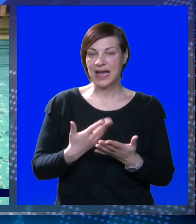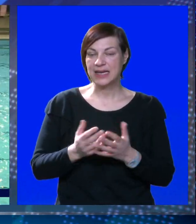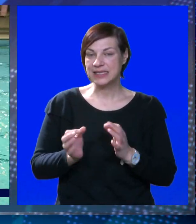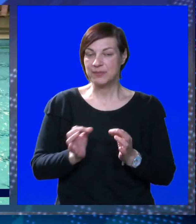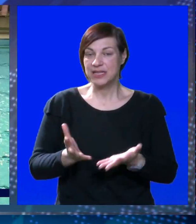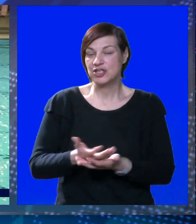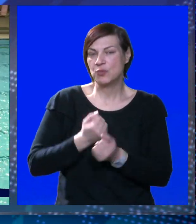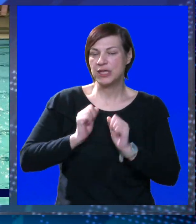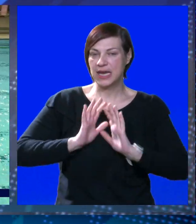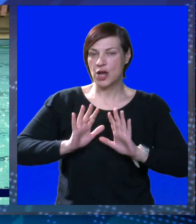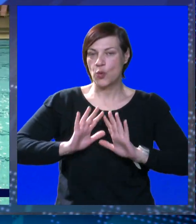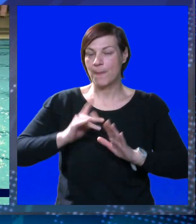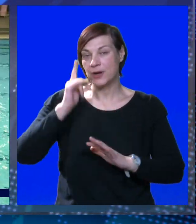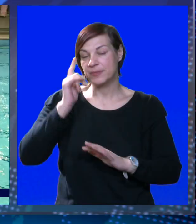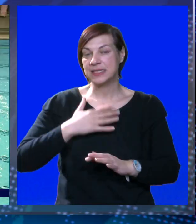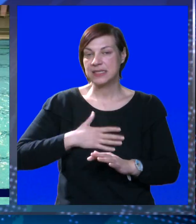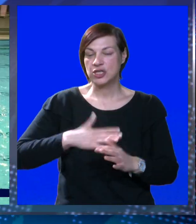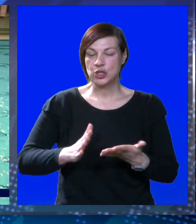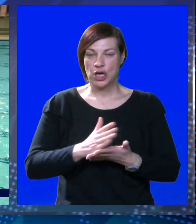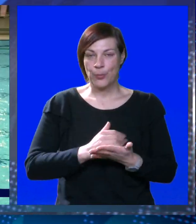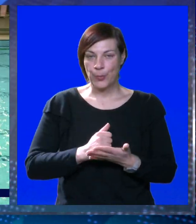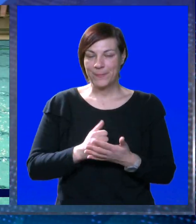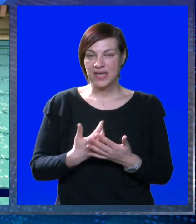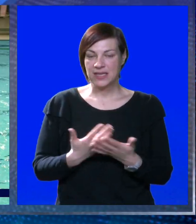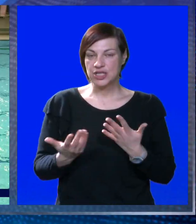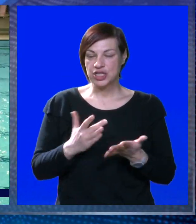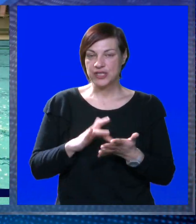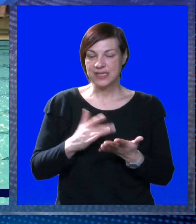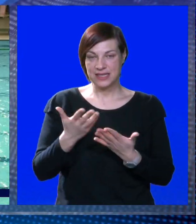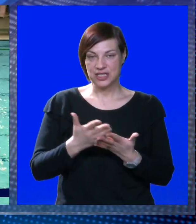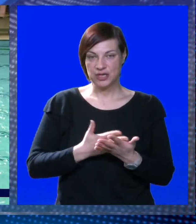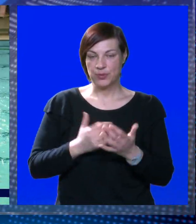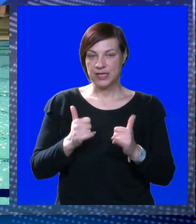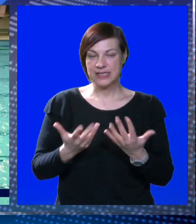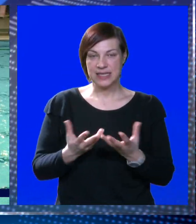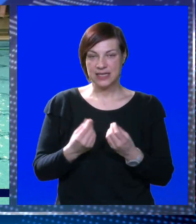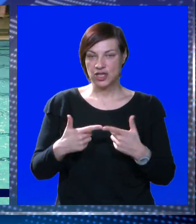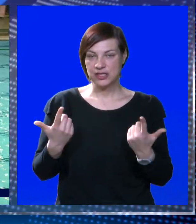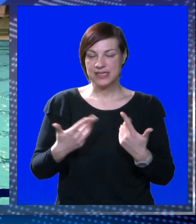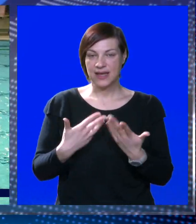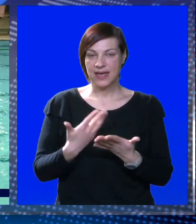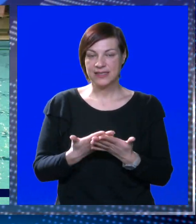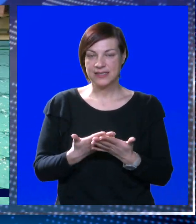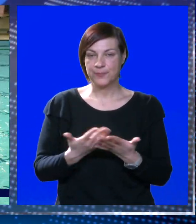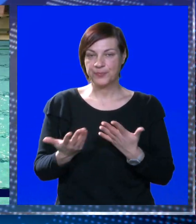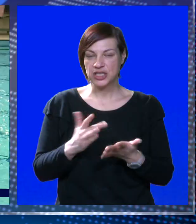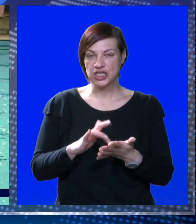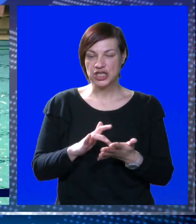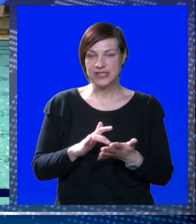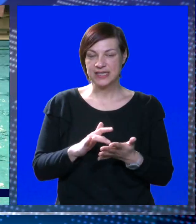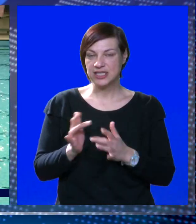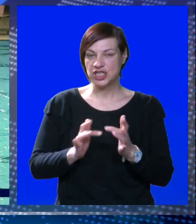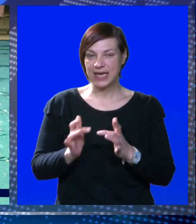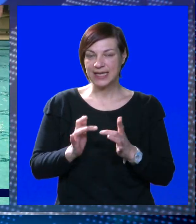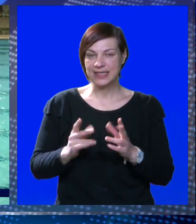ipak smo spretno odigrali obrani i mislim zasluženo pobjedili. Što se tiče poredka, sad je dosta toga jasnije. Što se